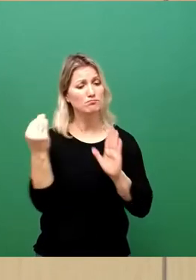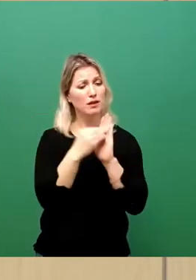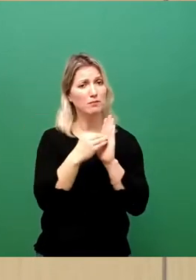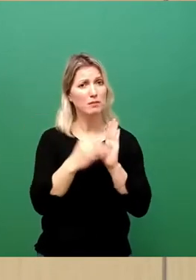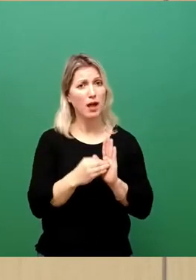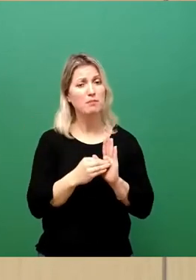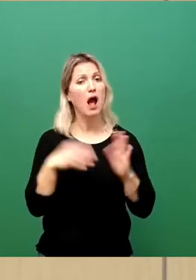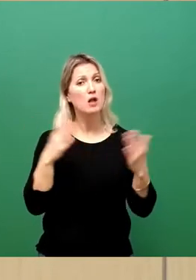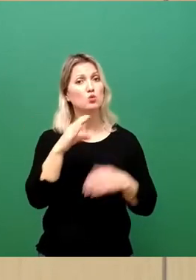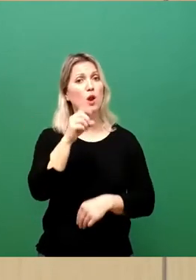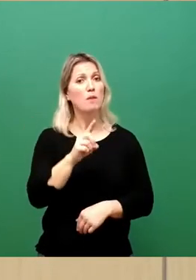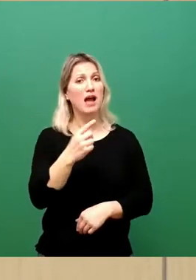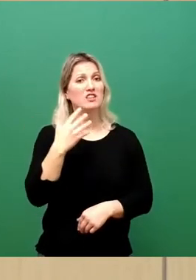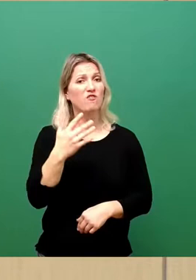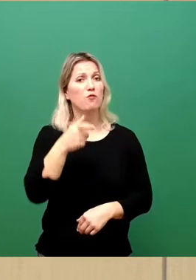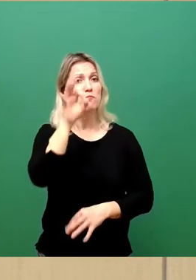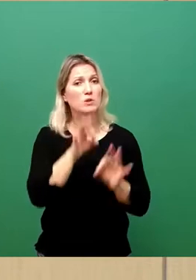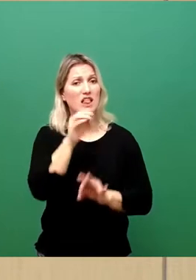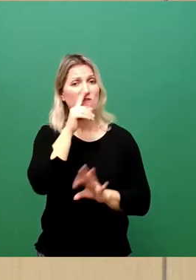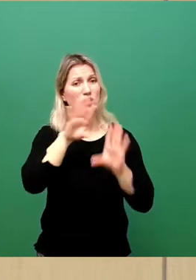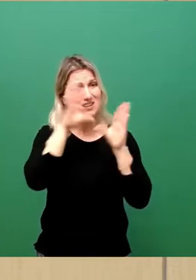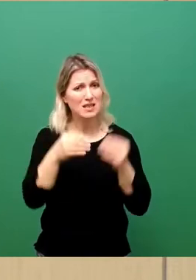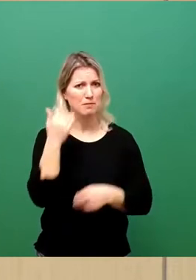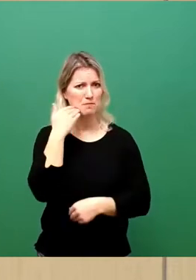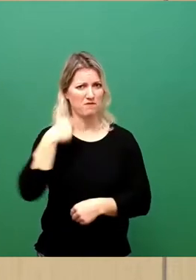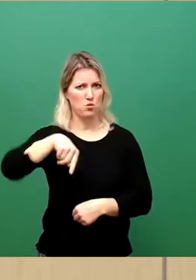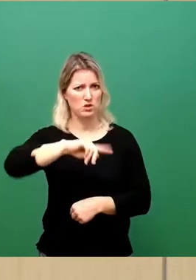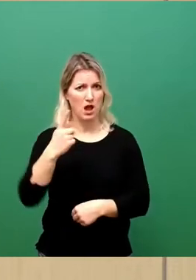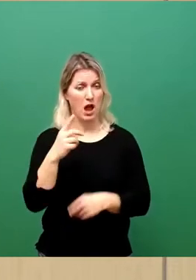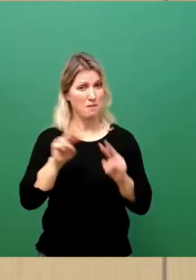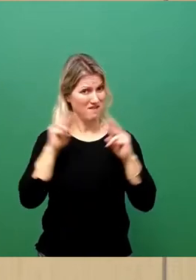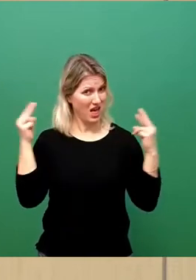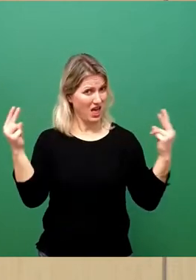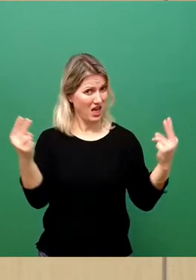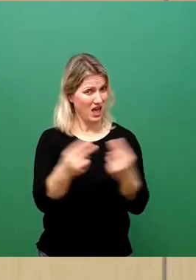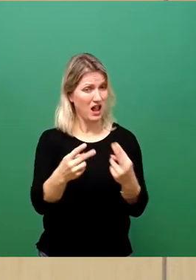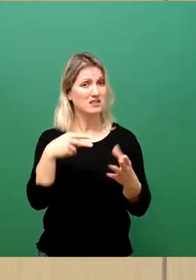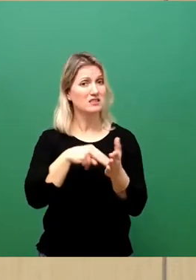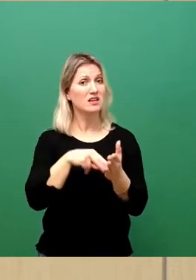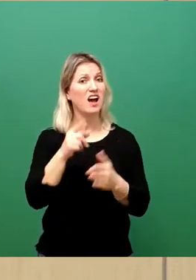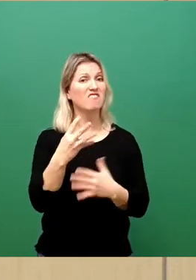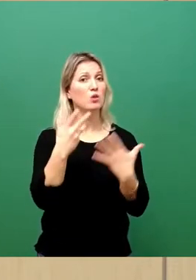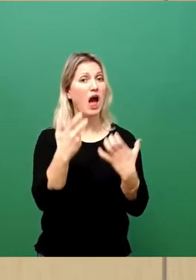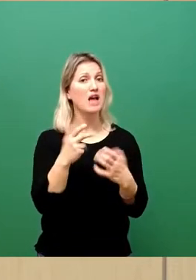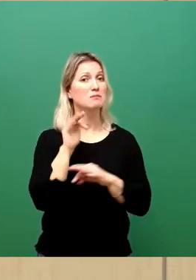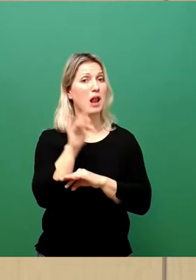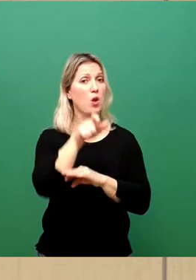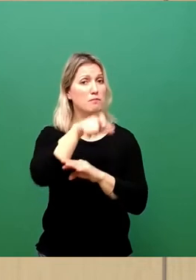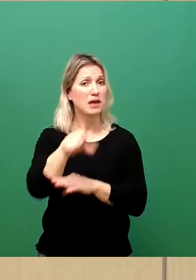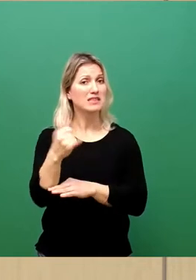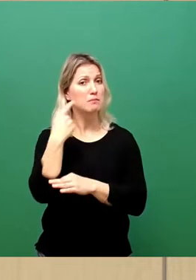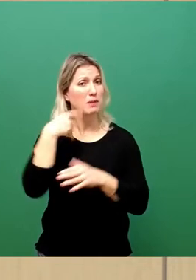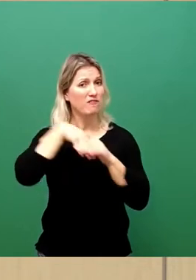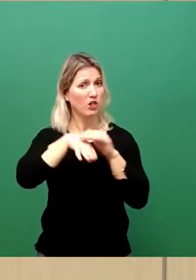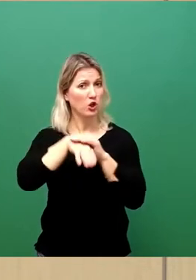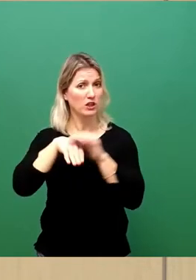Prozent der Gesamtbevölkerung. Weltweit sind laut UNHCR aktuell 84 Millionen Menschen auf der Flucht. Die Menschen aus der